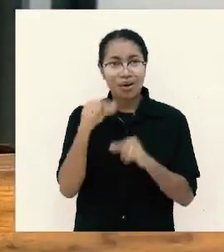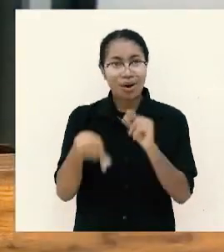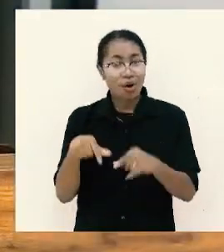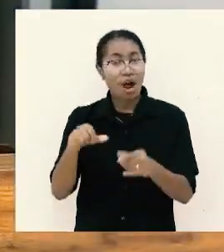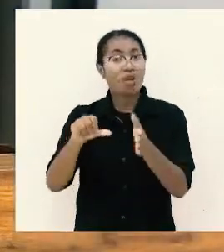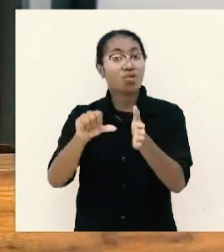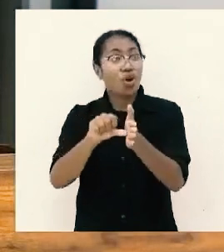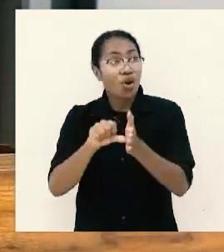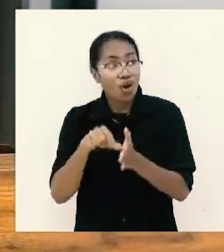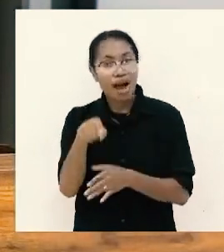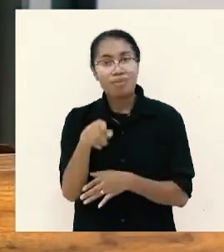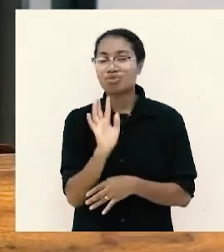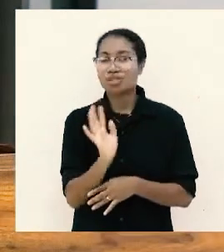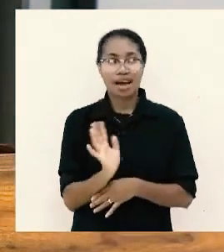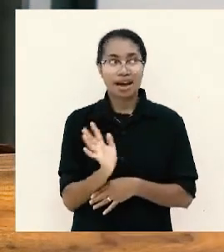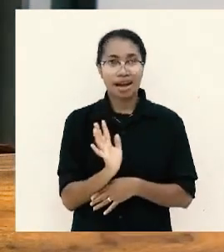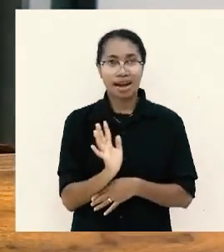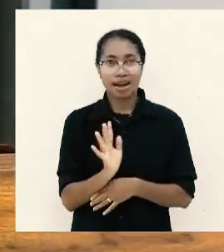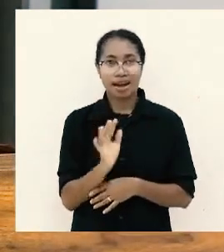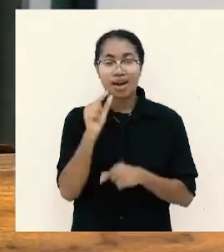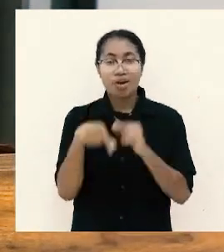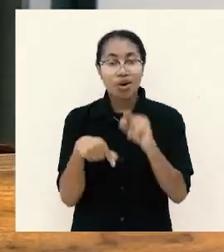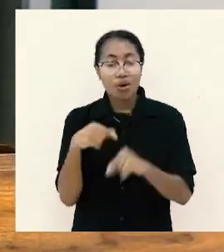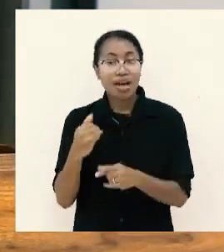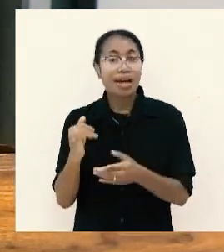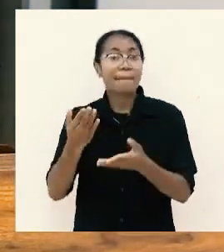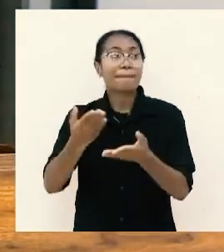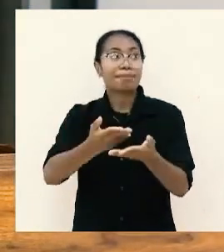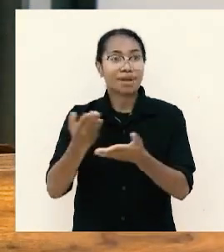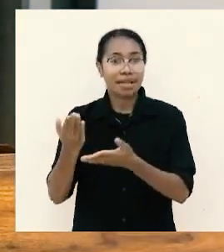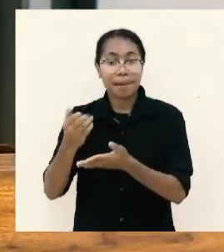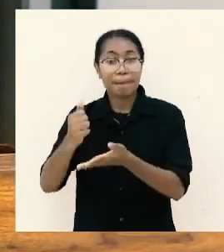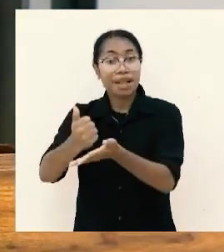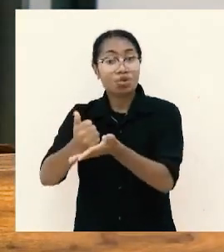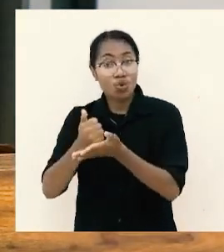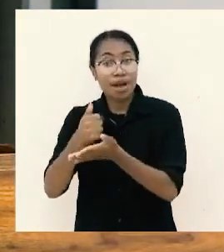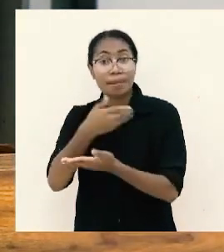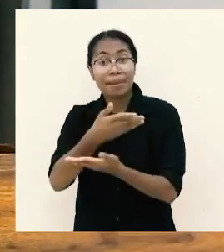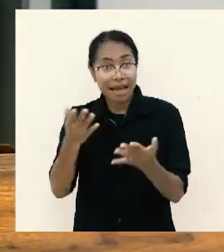jangan lupa orang-orang yang pernah memberi bantuan bagi kamu